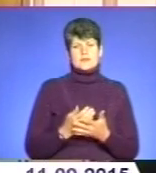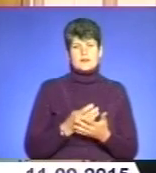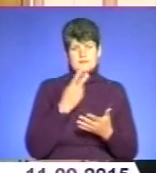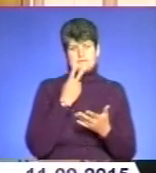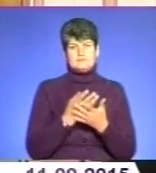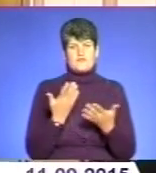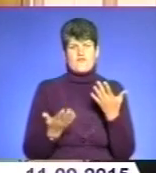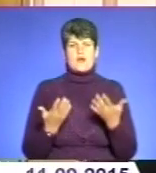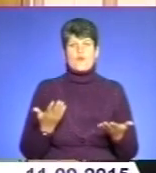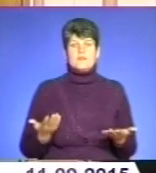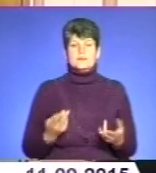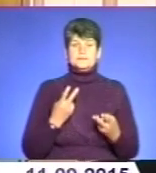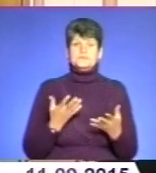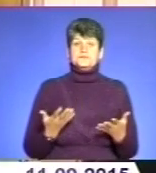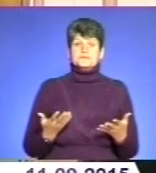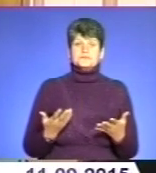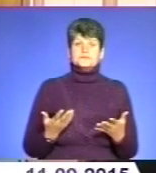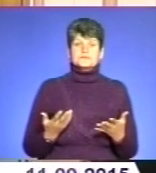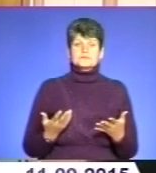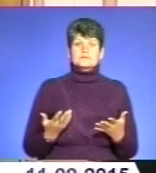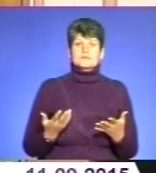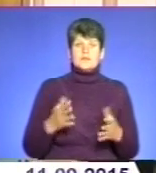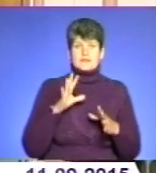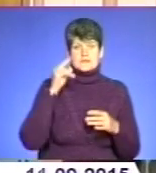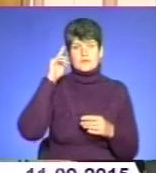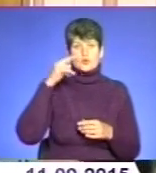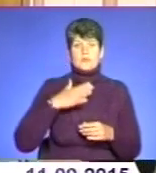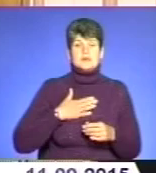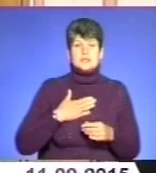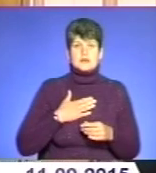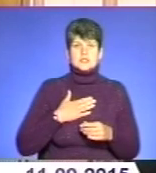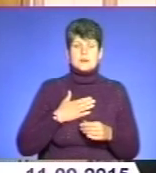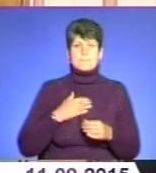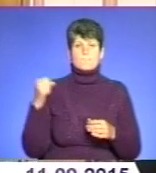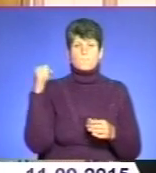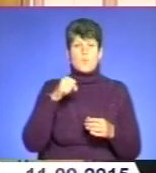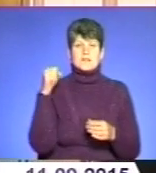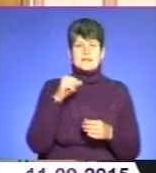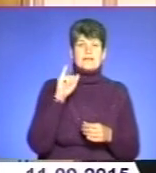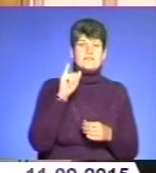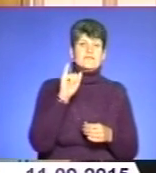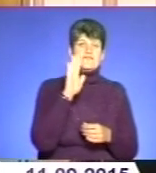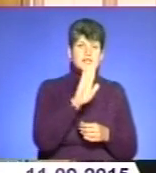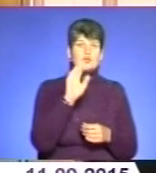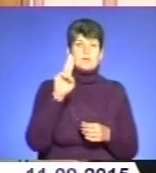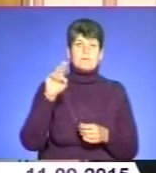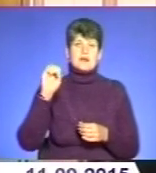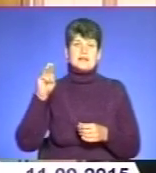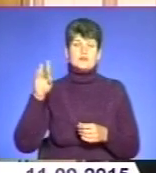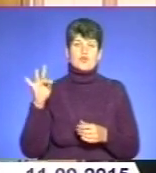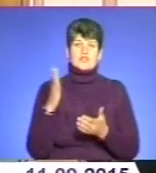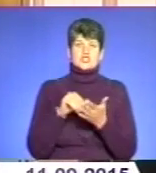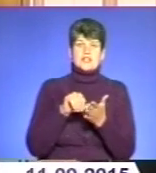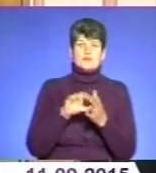вагомі. Всім відомий наш боксер Віктор Петров, який є членом збірної